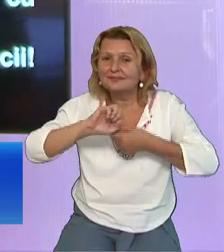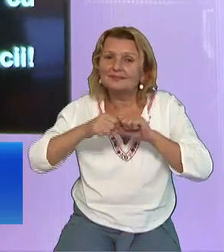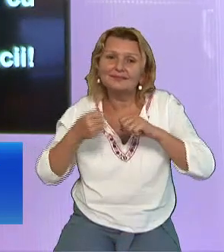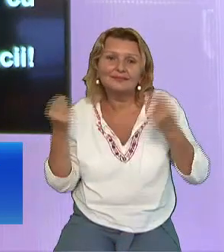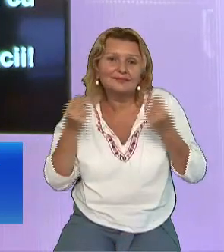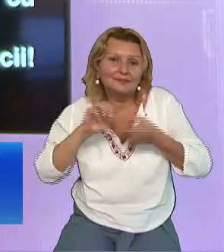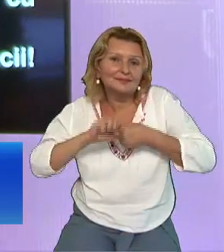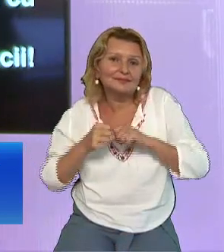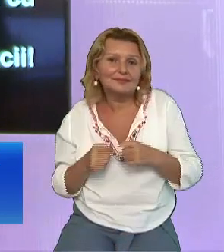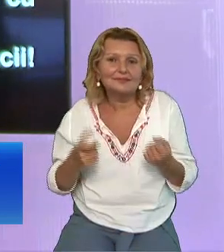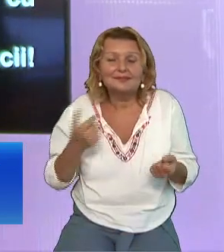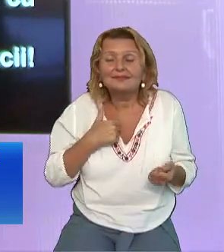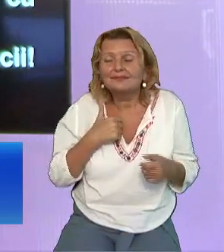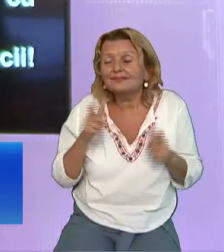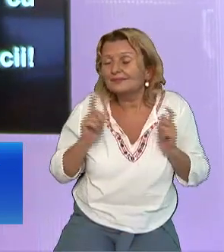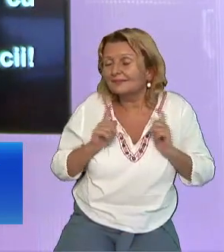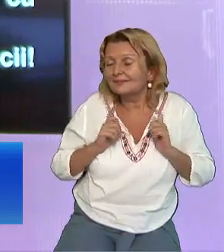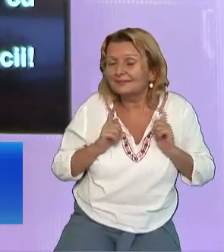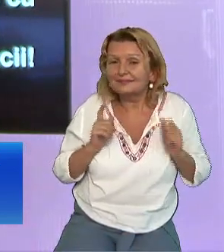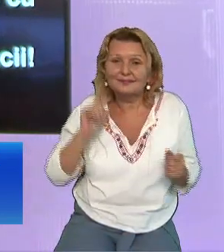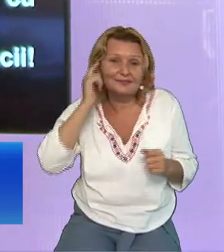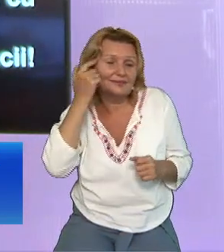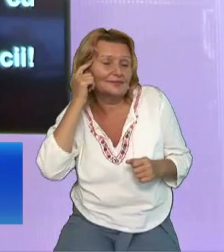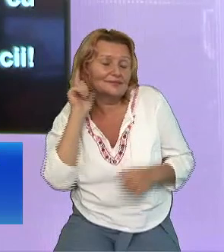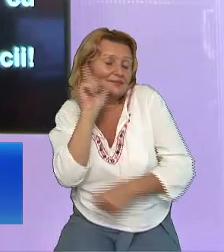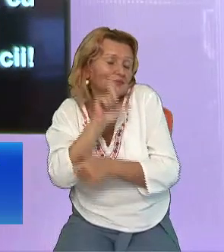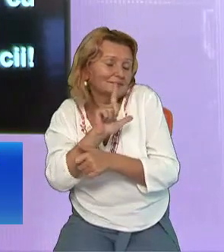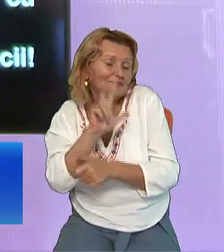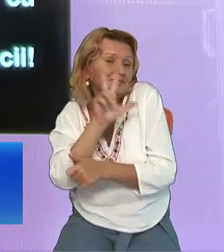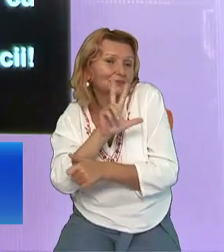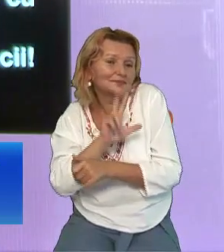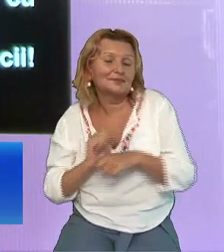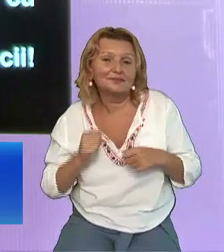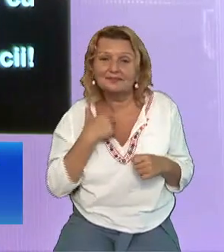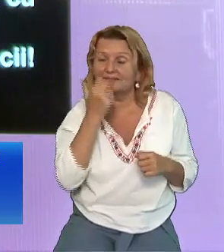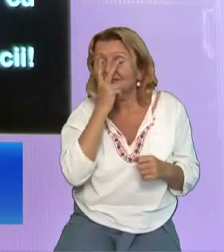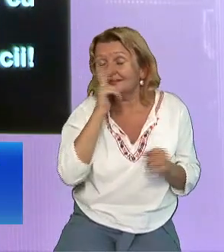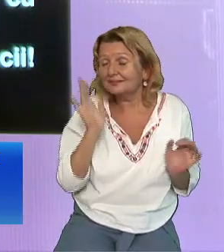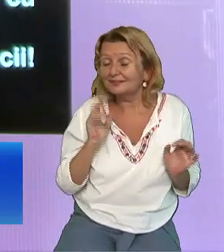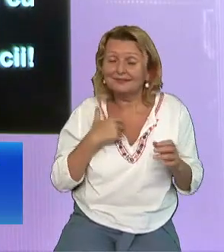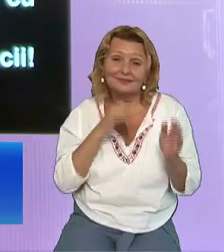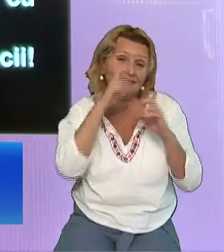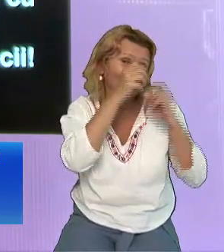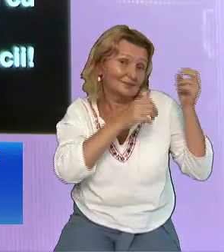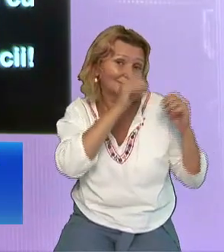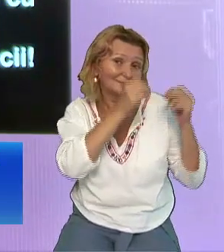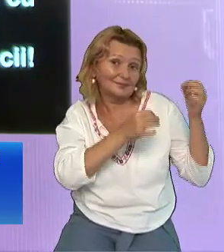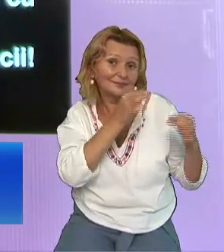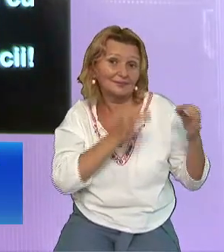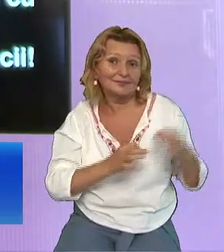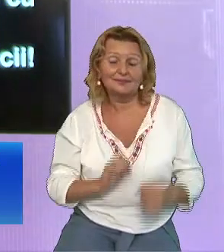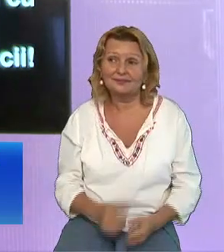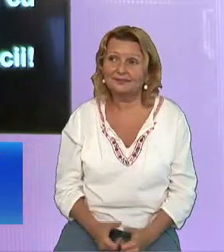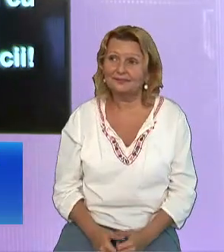Și atunci o să vedem Dragilor Domnul Hristos spunea acestor doi ucenici Care tatonau și ei terenul din punct de vedere